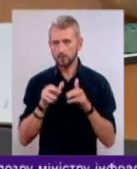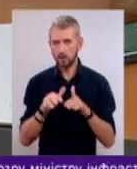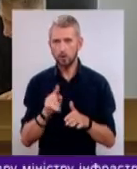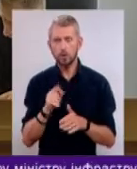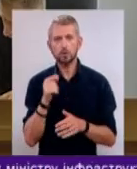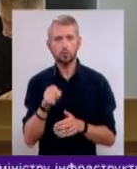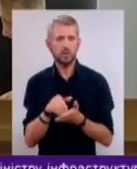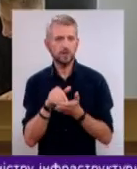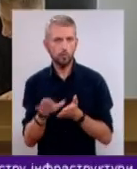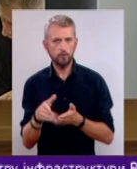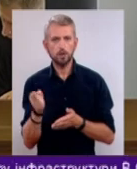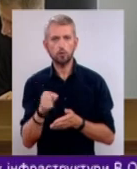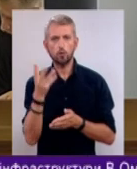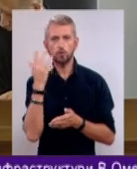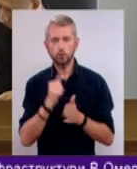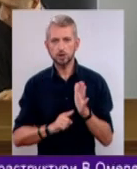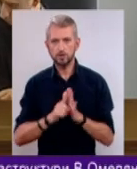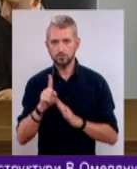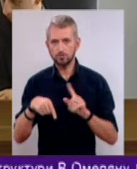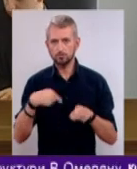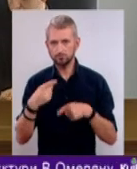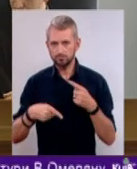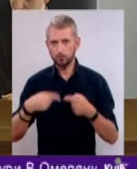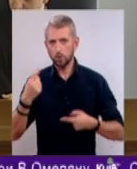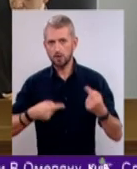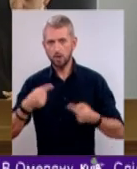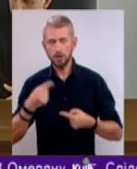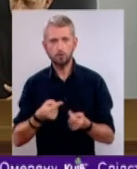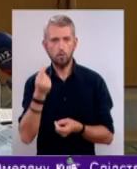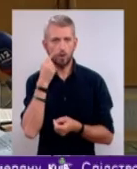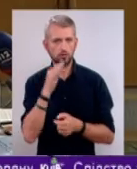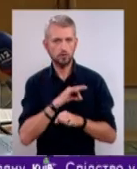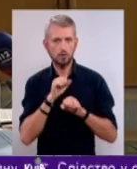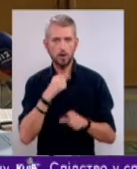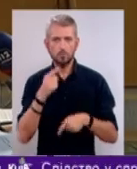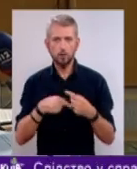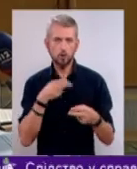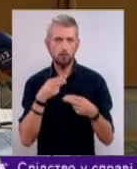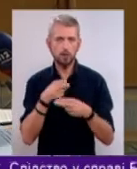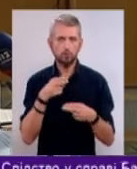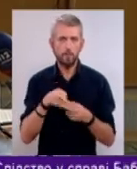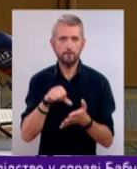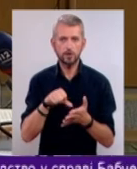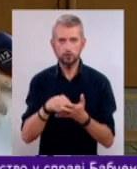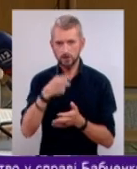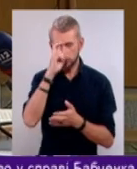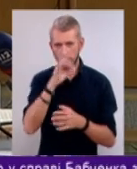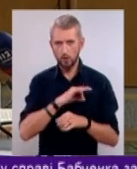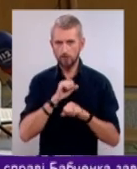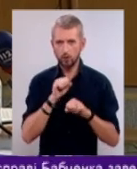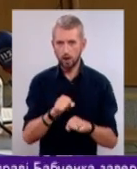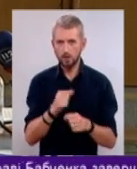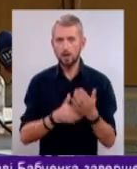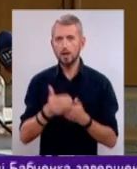але йому відмовили. Тож, коли дійшла черга до дебатів, ображений правозахисник постійно перебував в виступи державного адвоката,